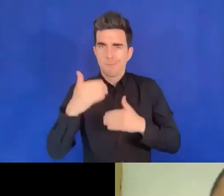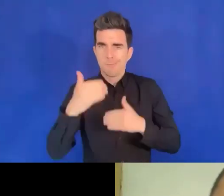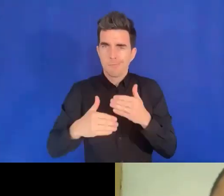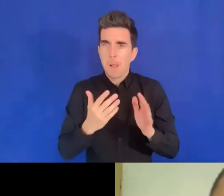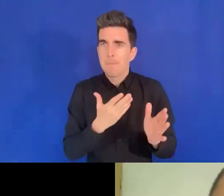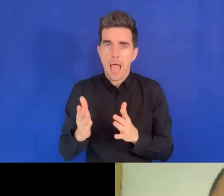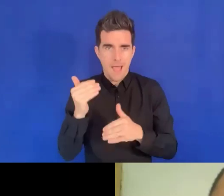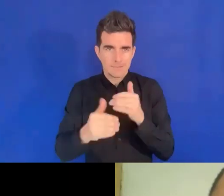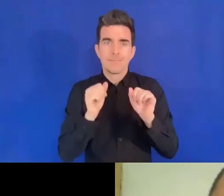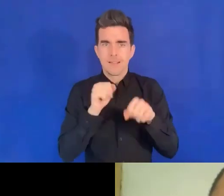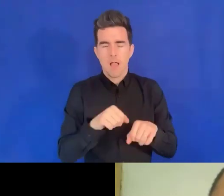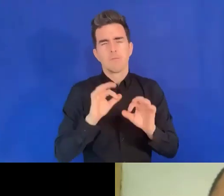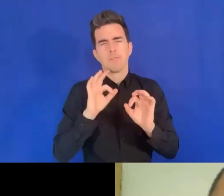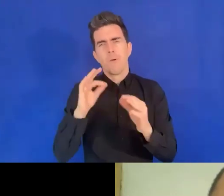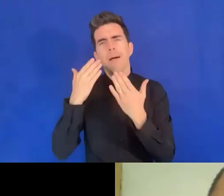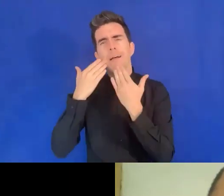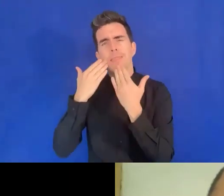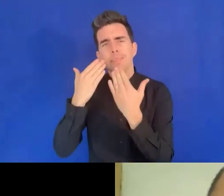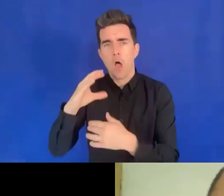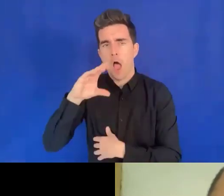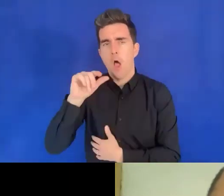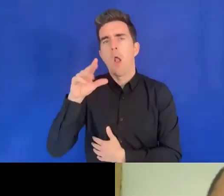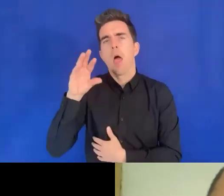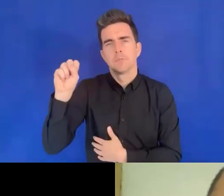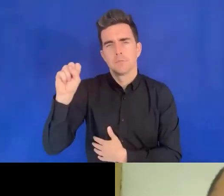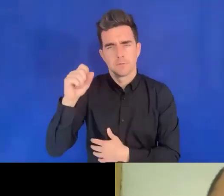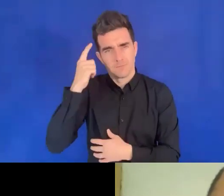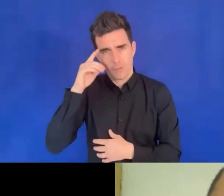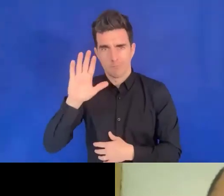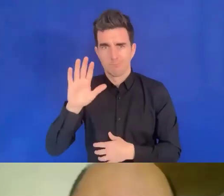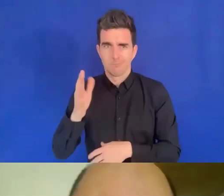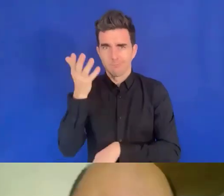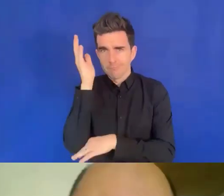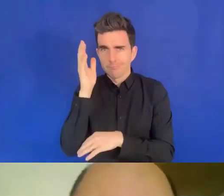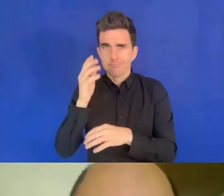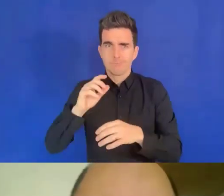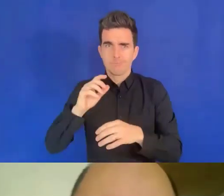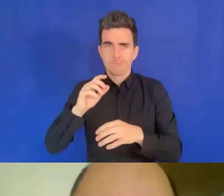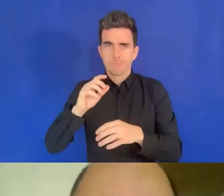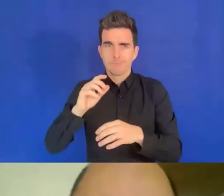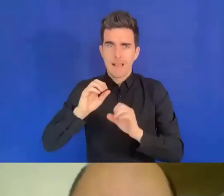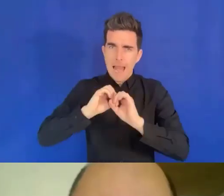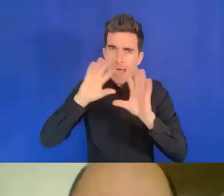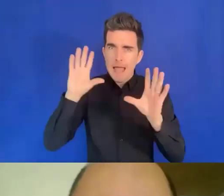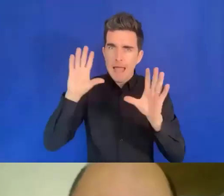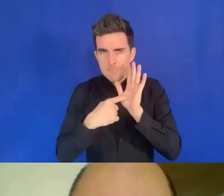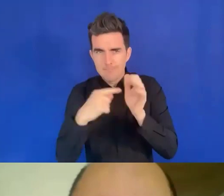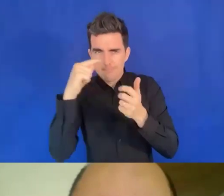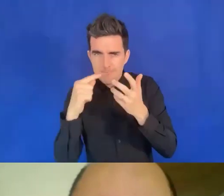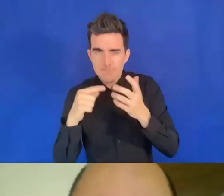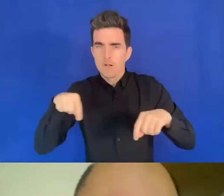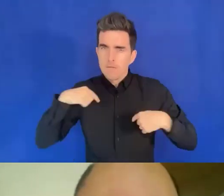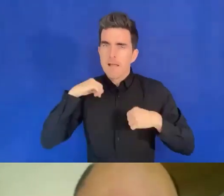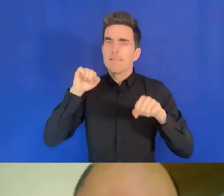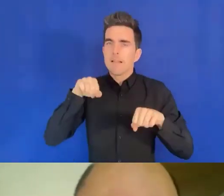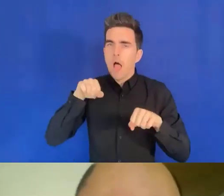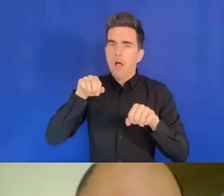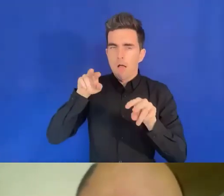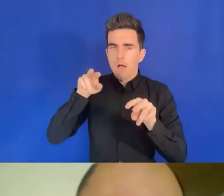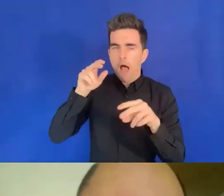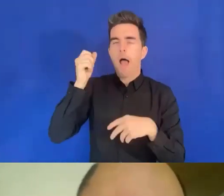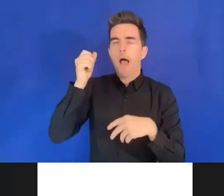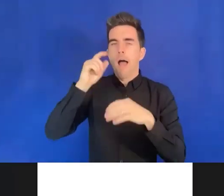Merci beaucoup, Carlos,'avoir planté le décor pour nous. Nous allons maintenant prendre en compte les